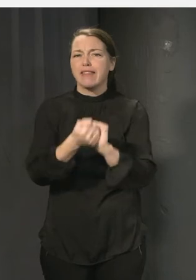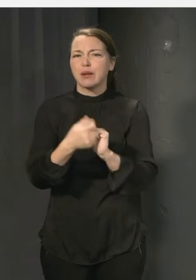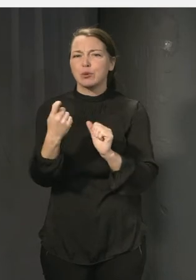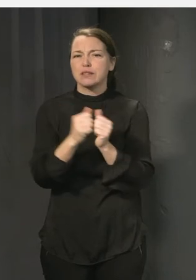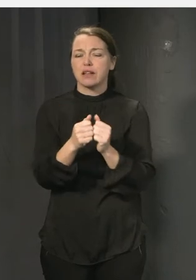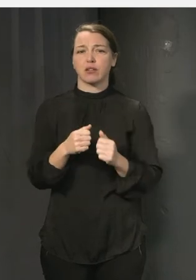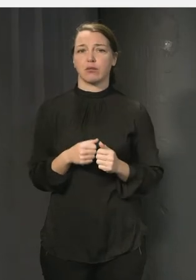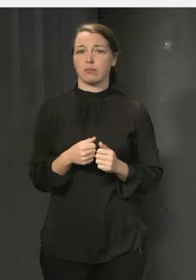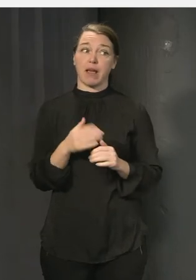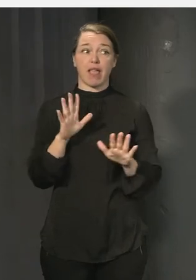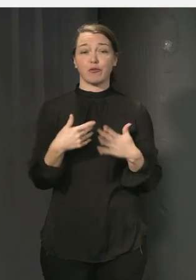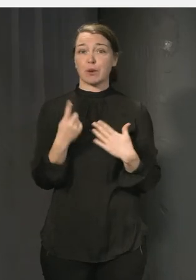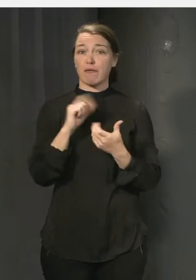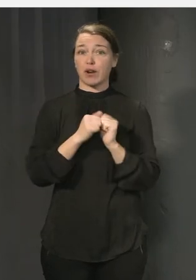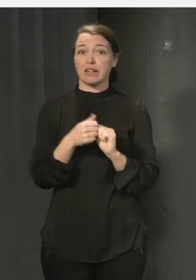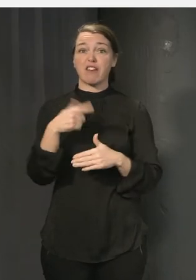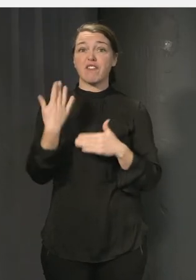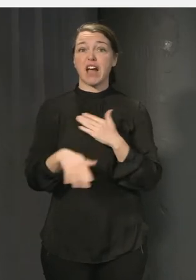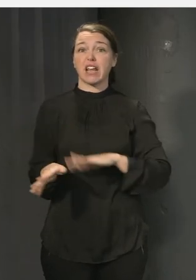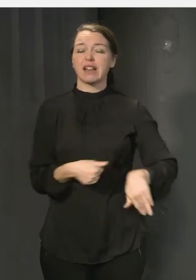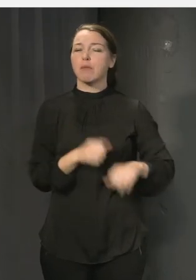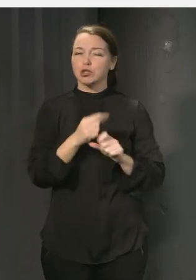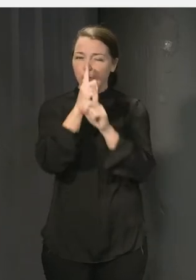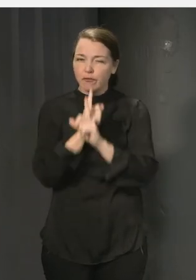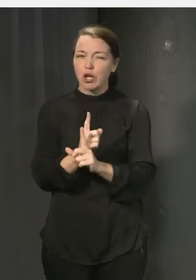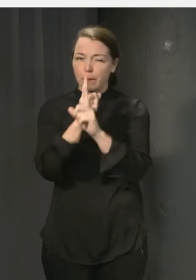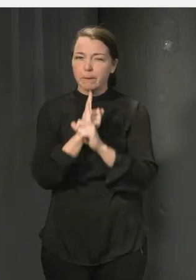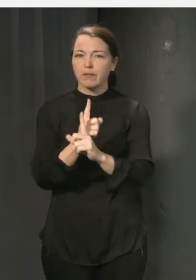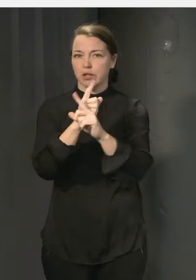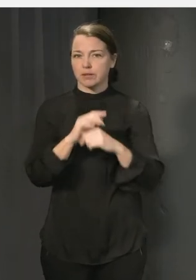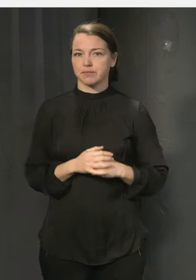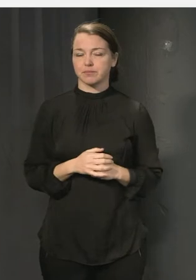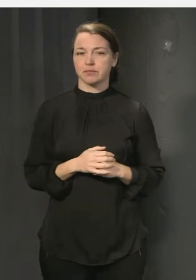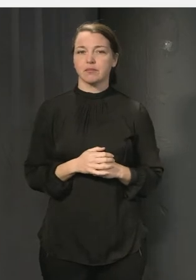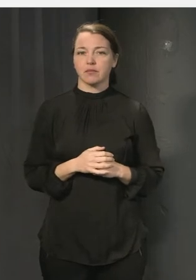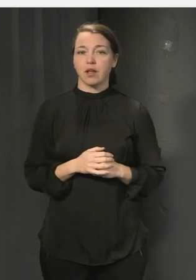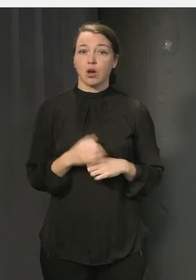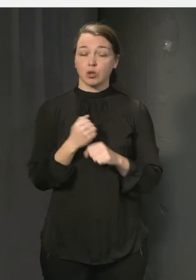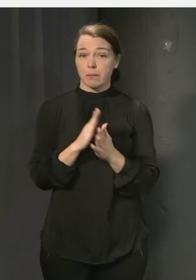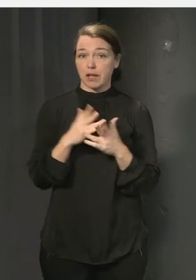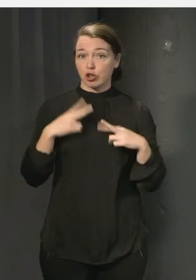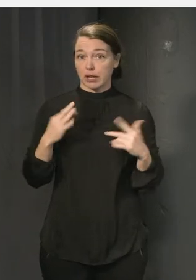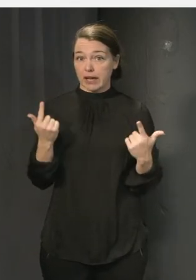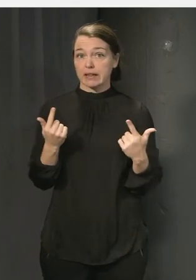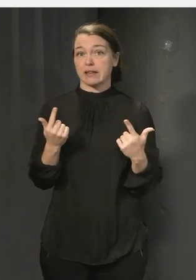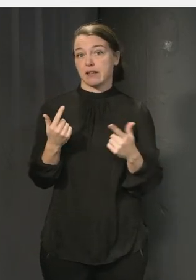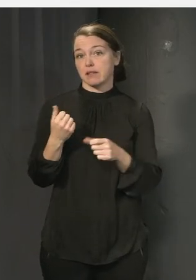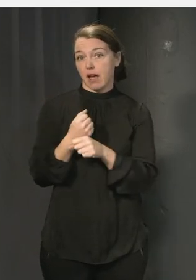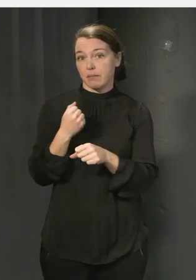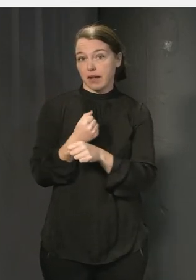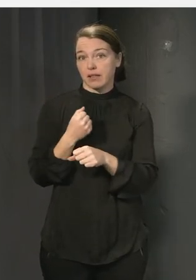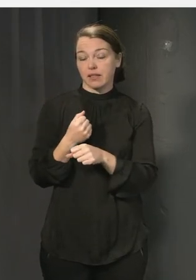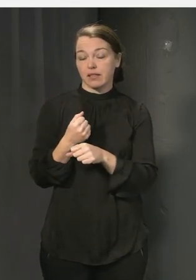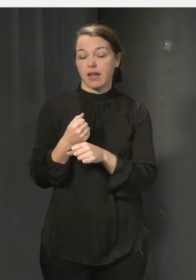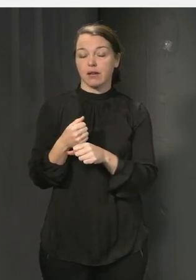att det här med att involvera trygghetsförändringar, finns ju en rad olika sätt att utforma trygghetsarbetet tillsammans